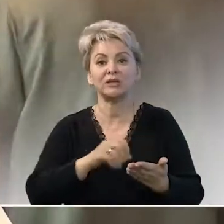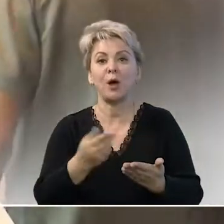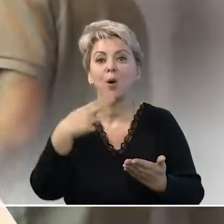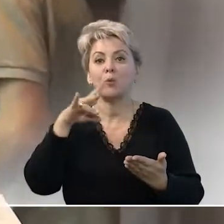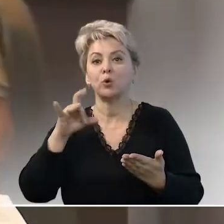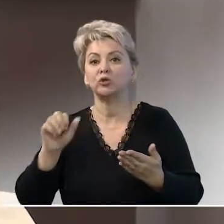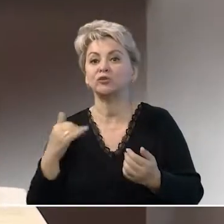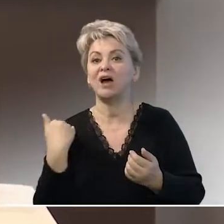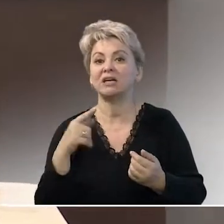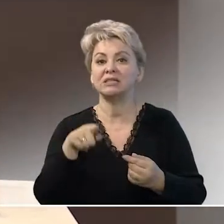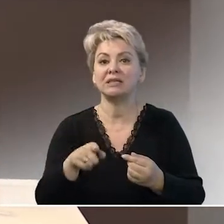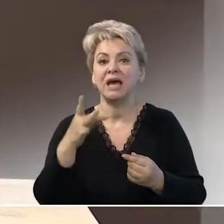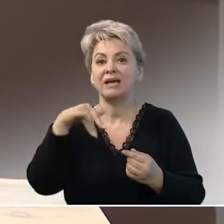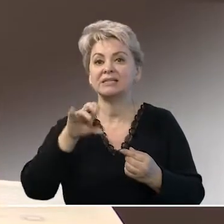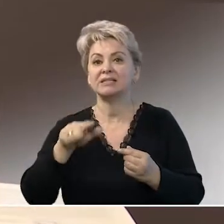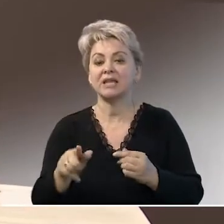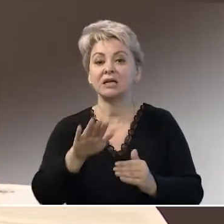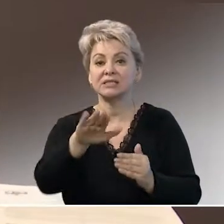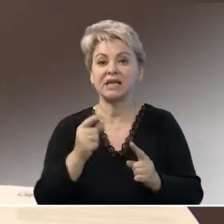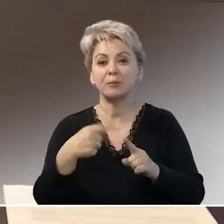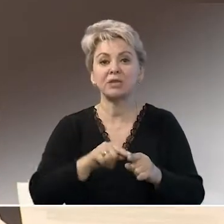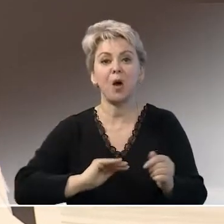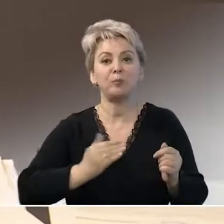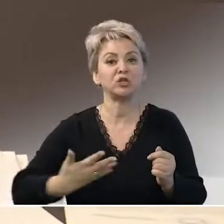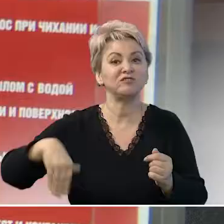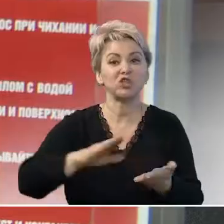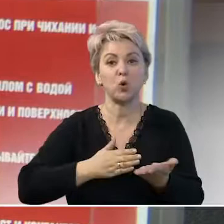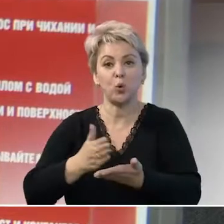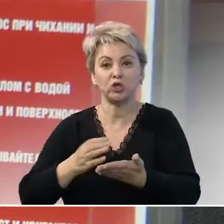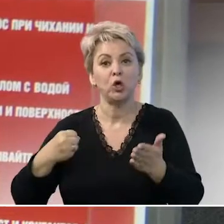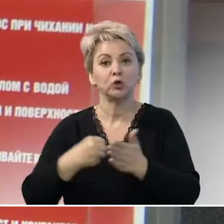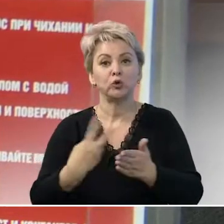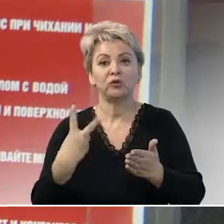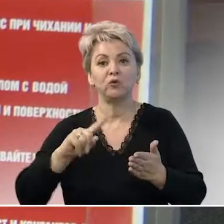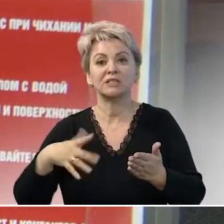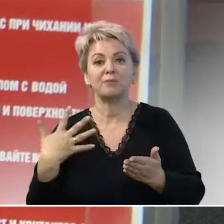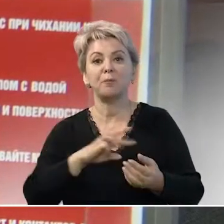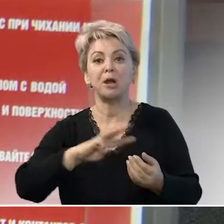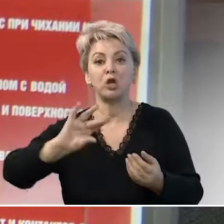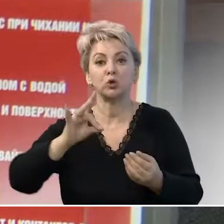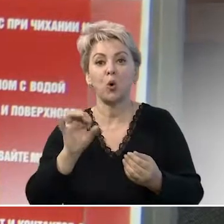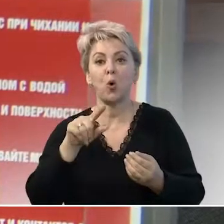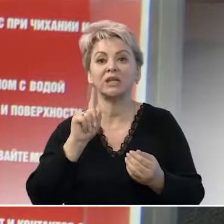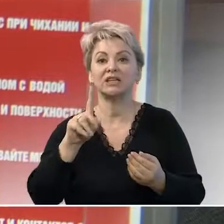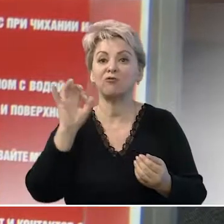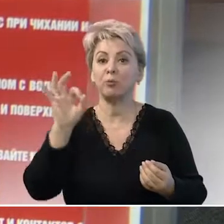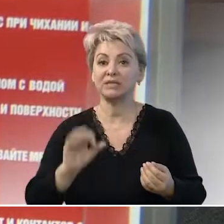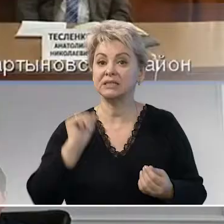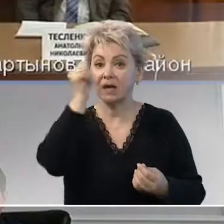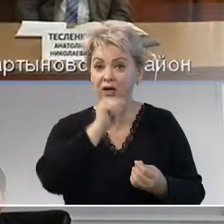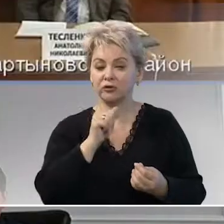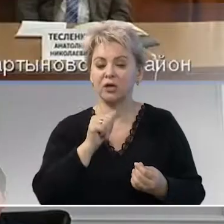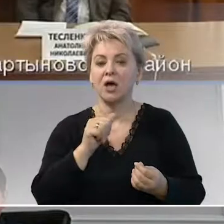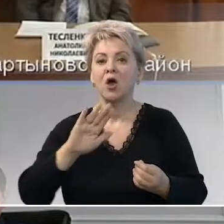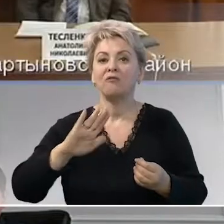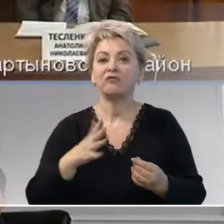продуктов. Один из них – «Рестарт» – займ для предпринимателей всех отраслей до 2,5 миллионов рублей от 1% годовых.